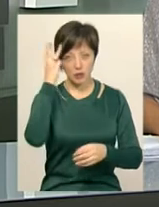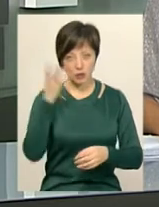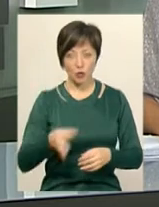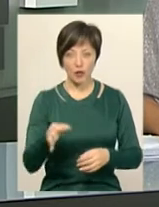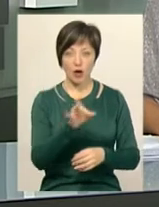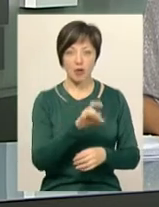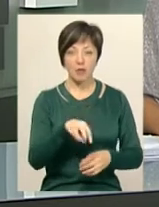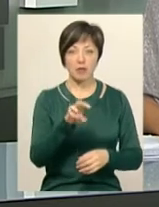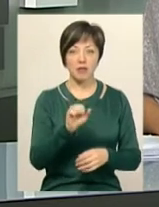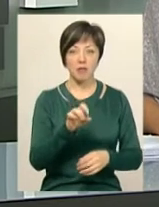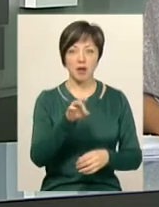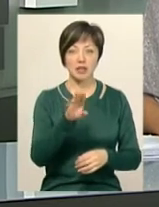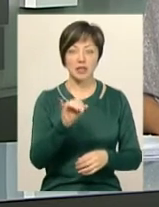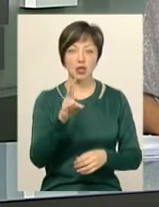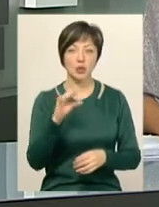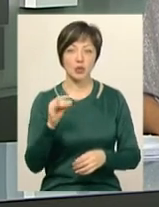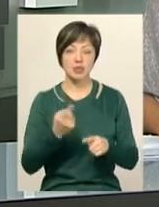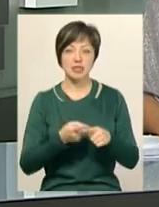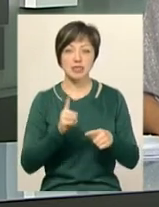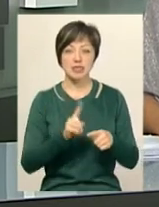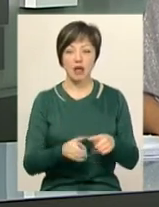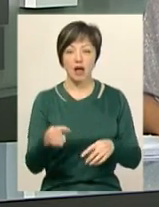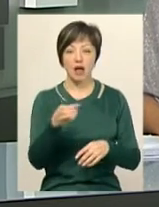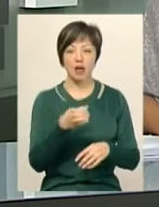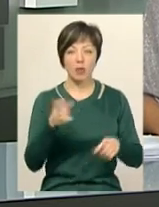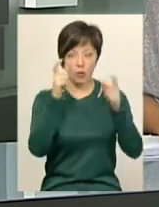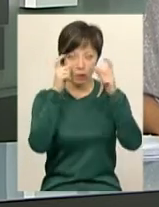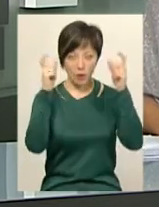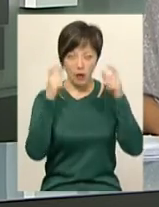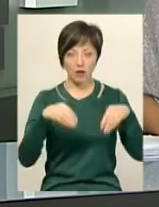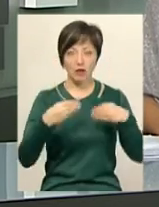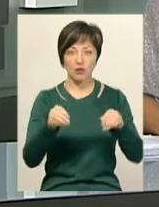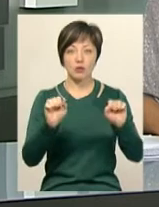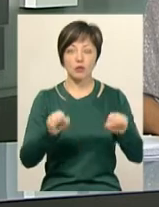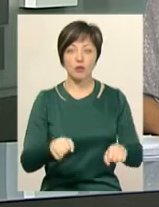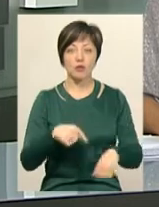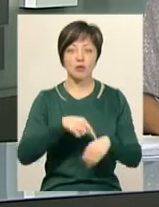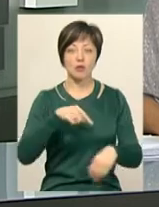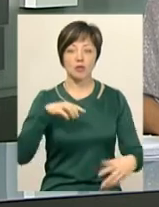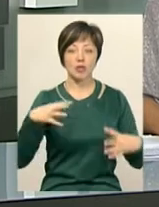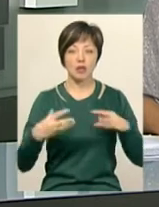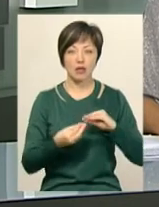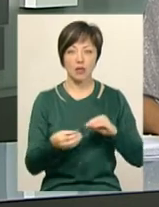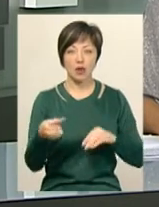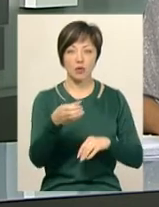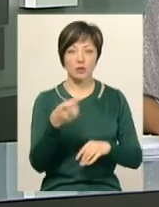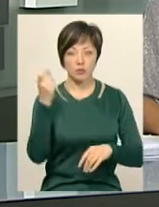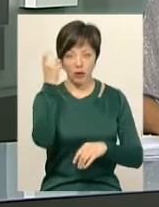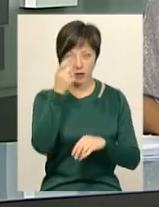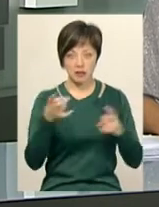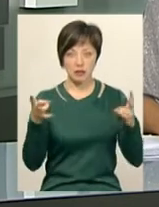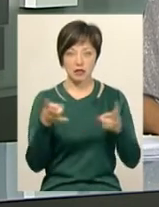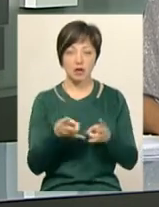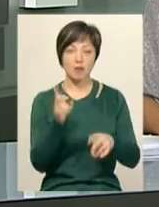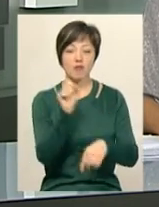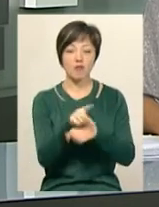області Роман Мартинюк. Ці алкоокуляри дають змогу відчути наслідки алкогольного сп'яніння. Одягнувши їх, потрібно виконати